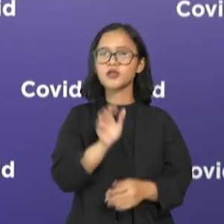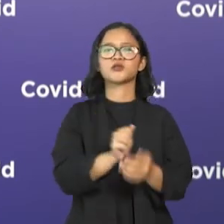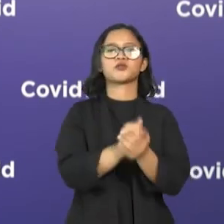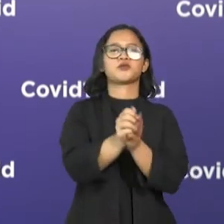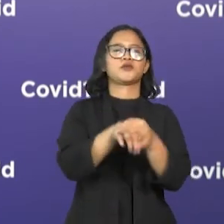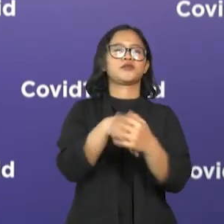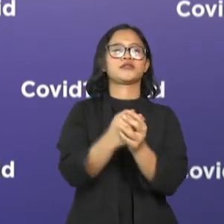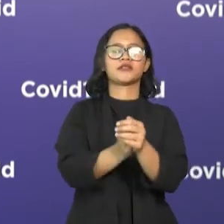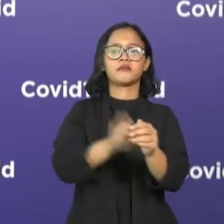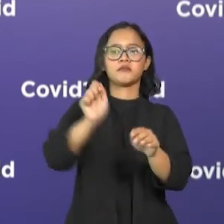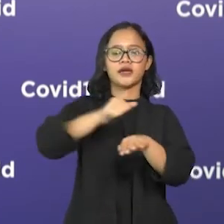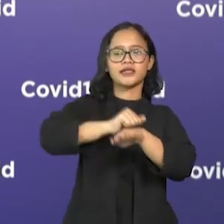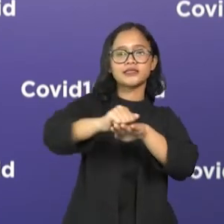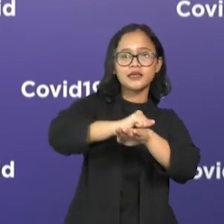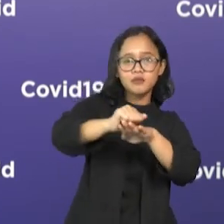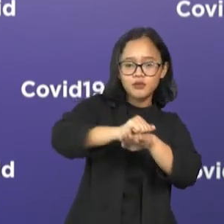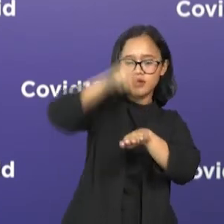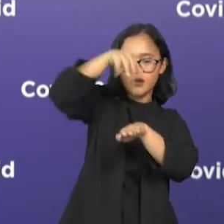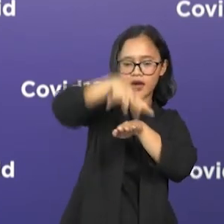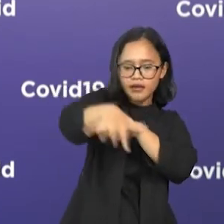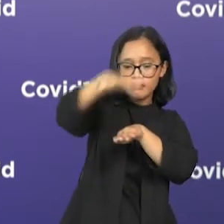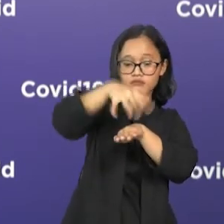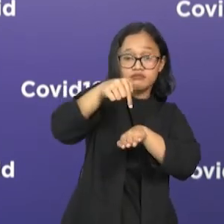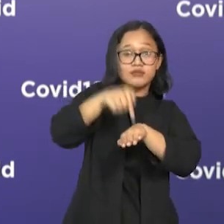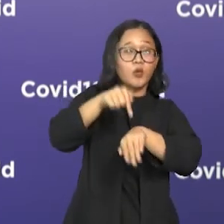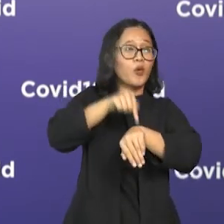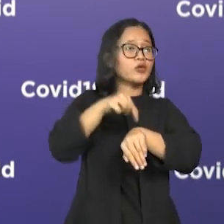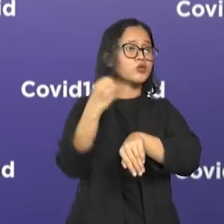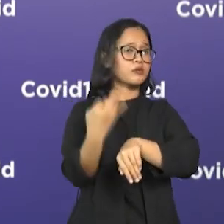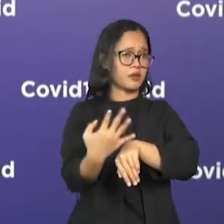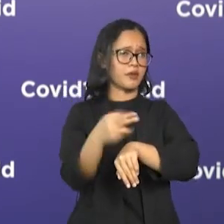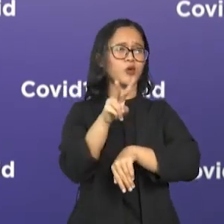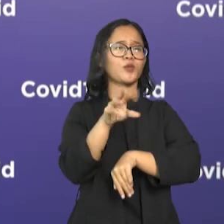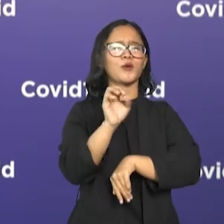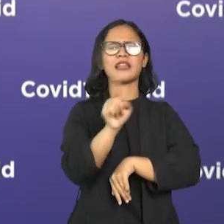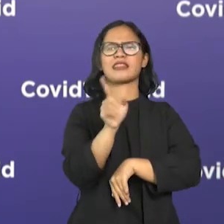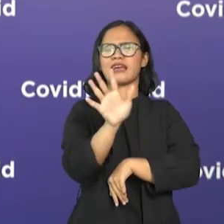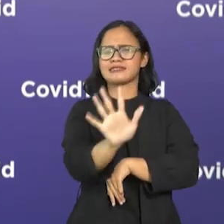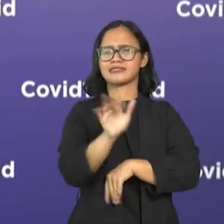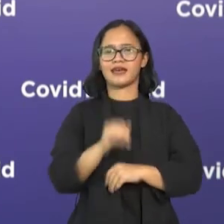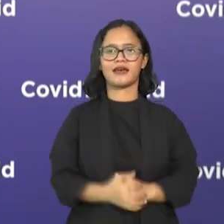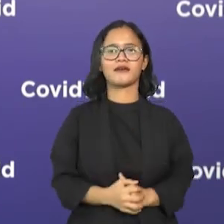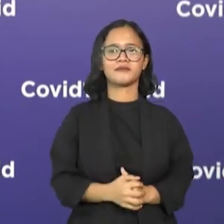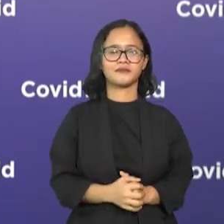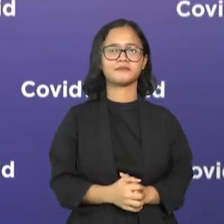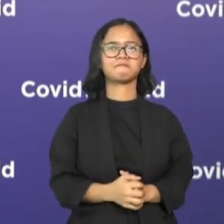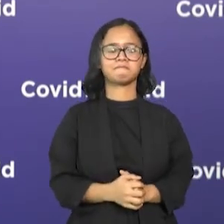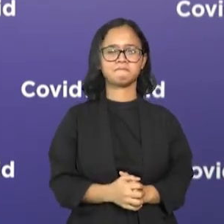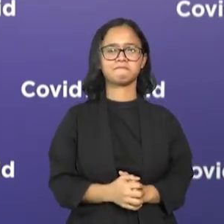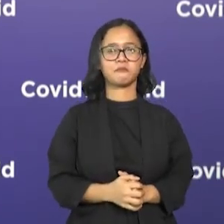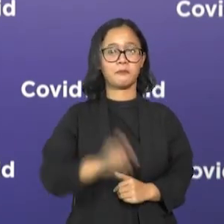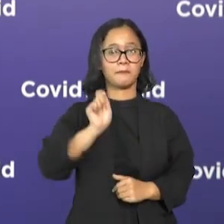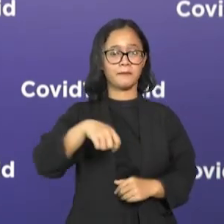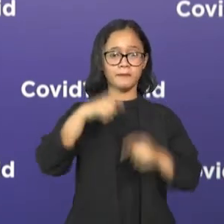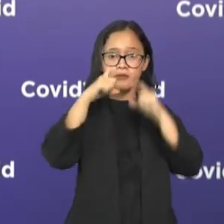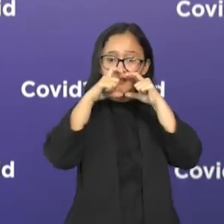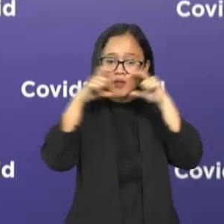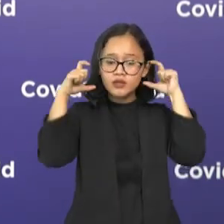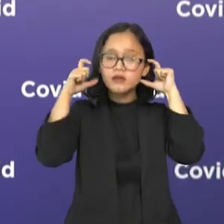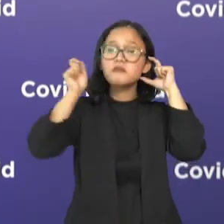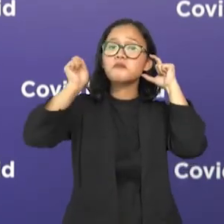mengalir minimal 20 detik. Pada kondisi seperti ini Bapak-Ibu sekalian, mempergunakan masker